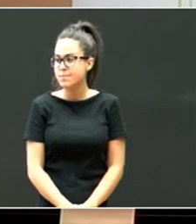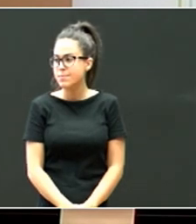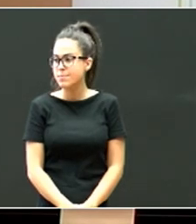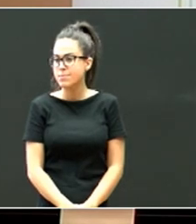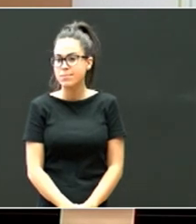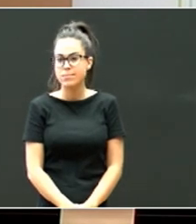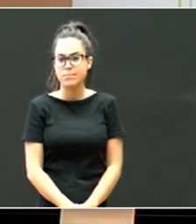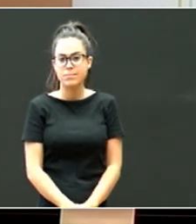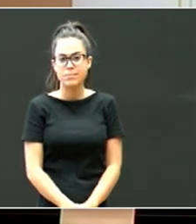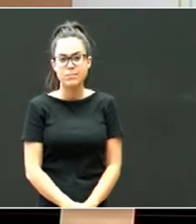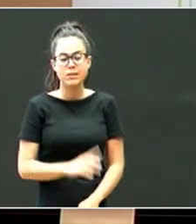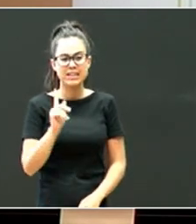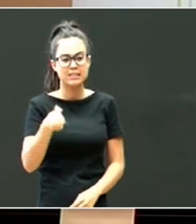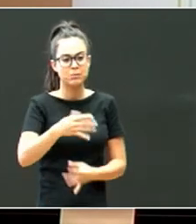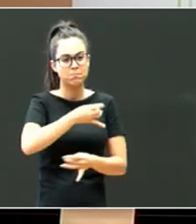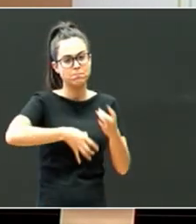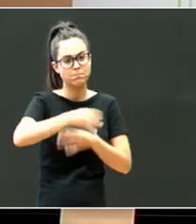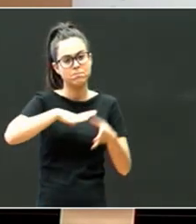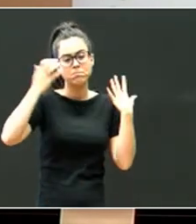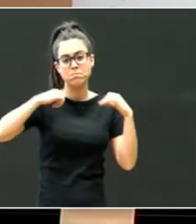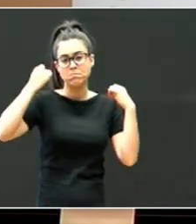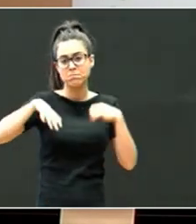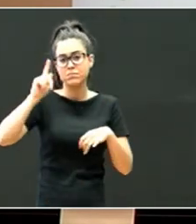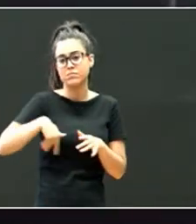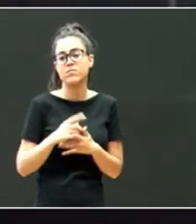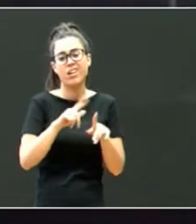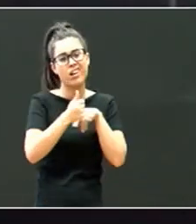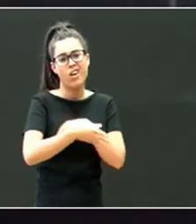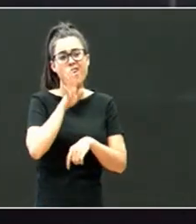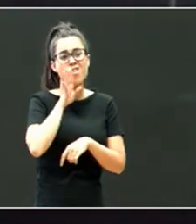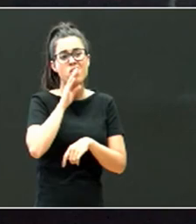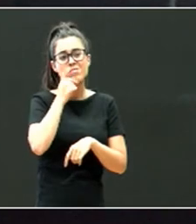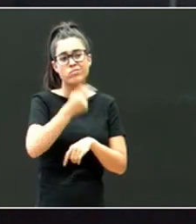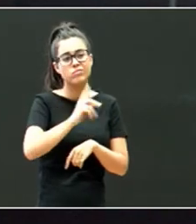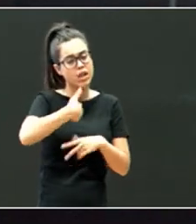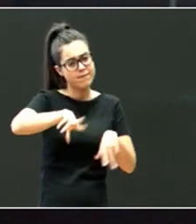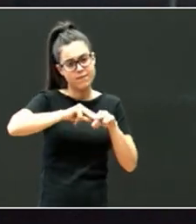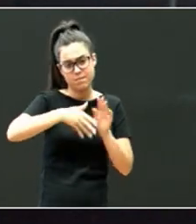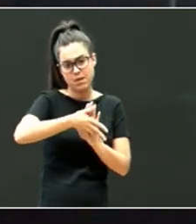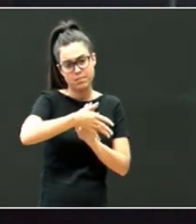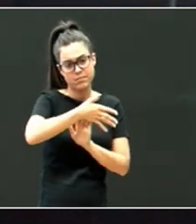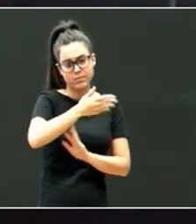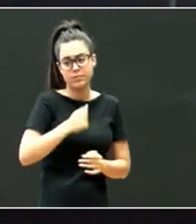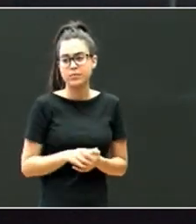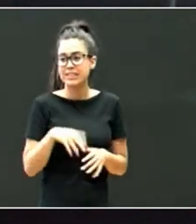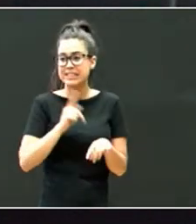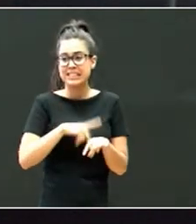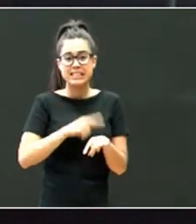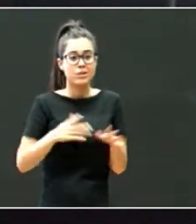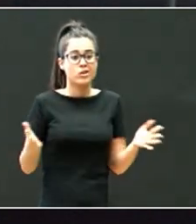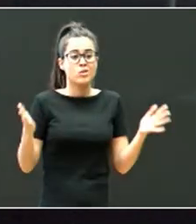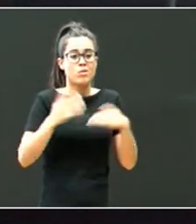Dekalo gotxo bat, duzo praktikoa, eta gero ba, lehen esan duguna, ja, itxi ingo dut, ez duzten maten denborarik,